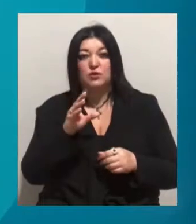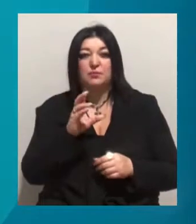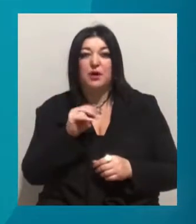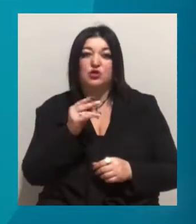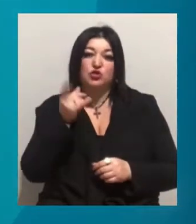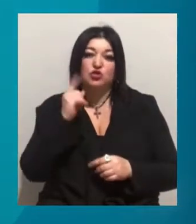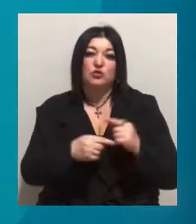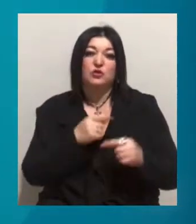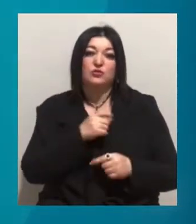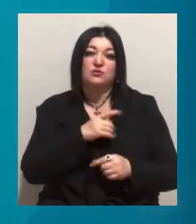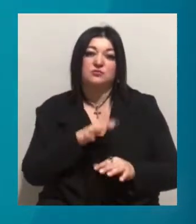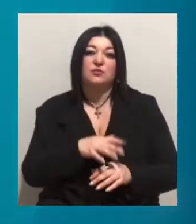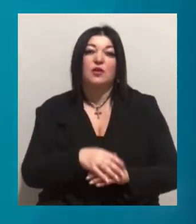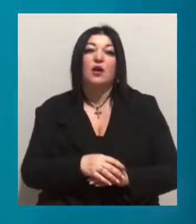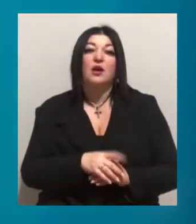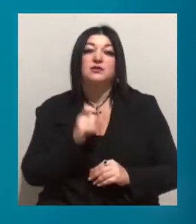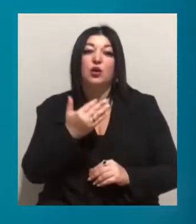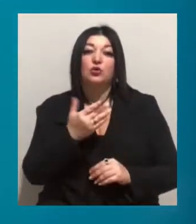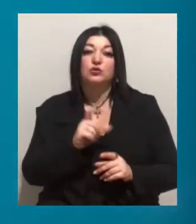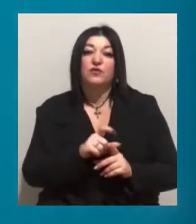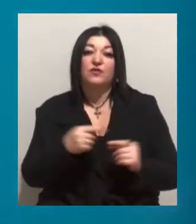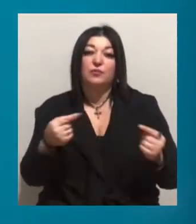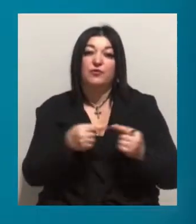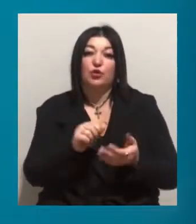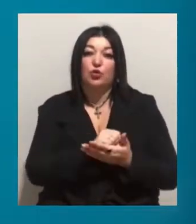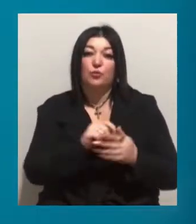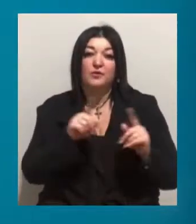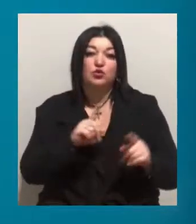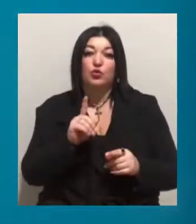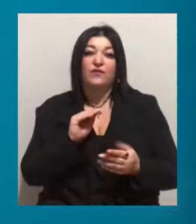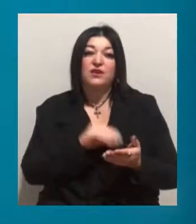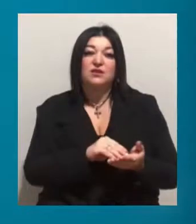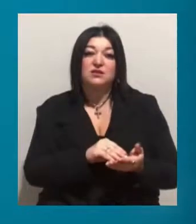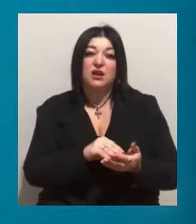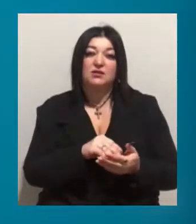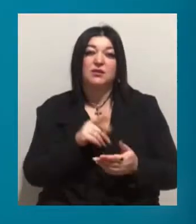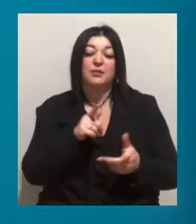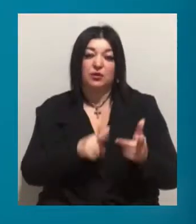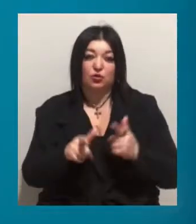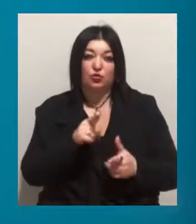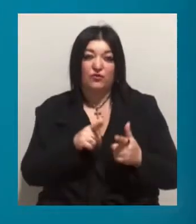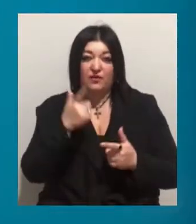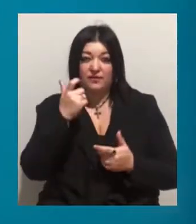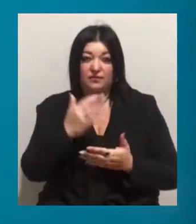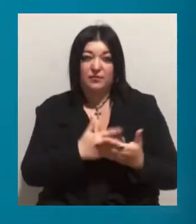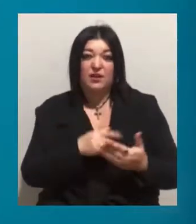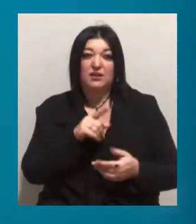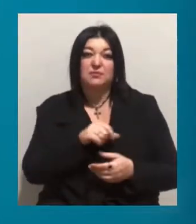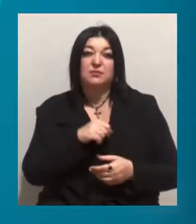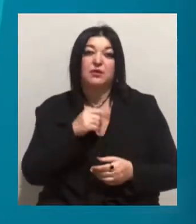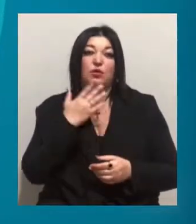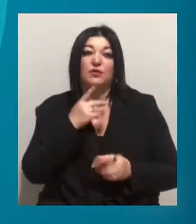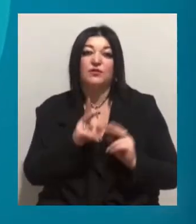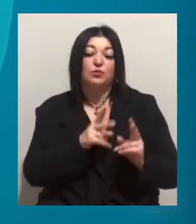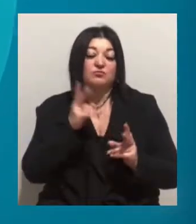Остапенко. За його словами, відповідну документацію щодо фіксації фігури відомство підготувало. Втім, коли саме відновлять скульптуру, наразі